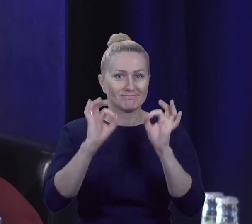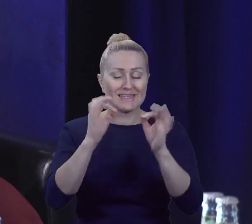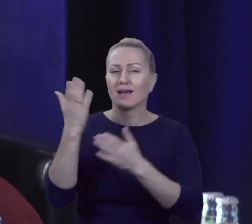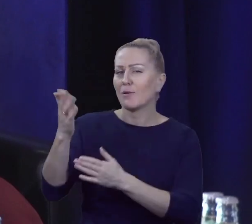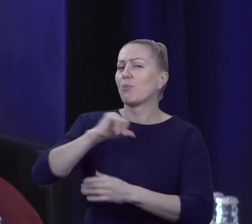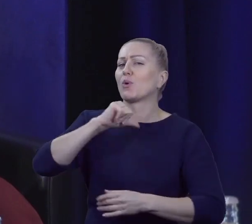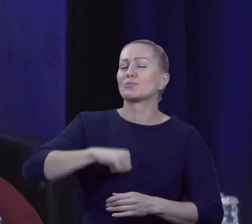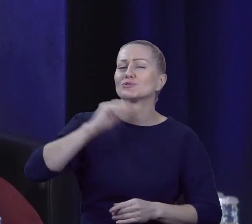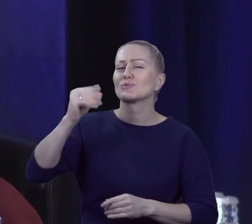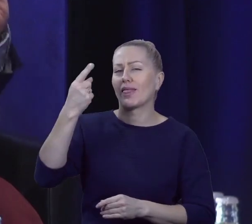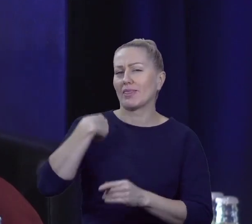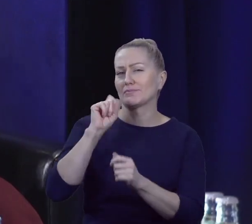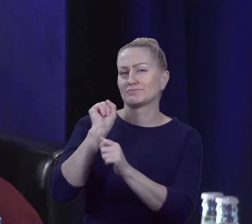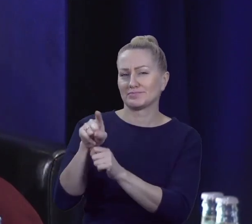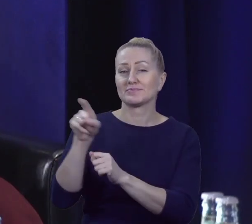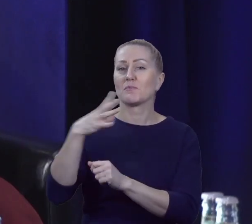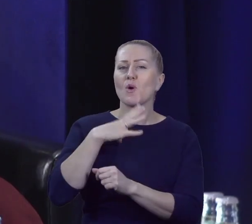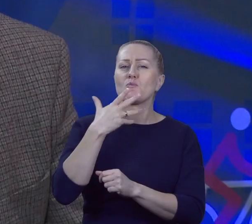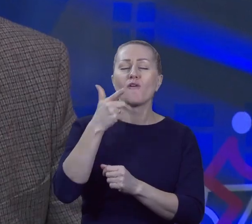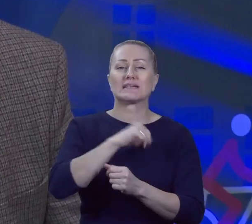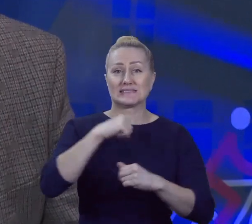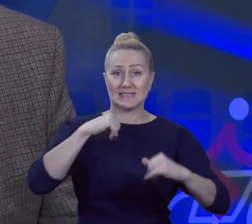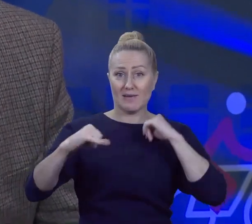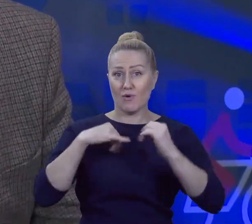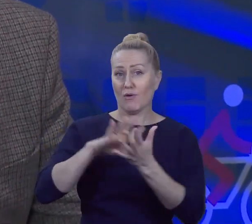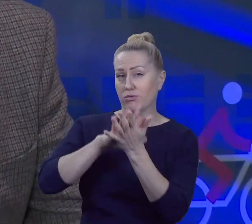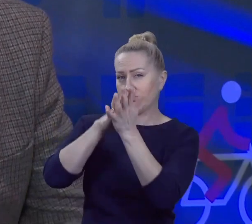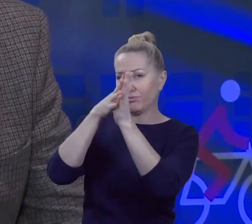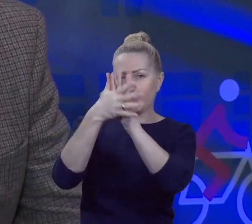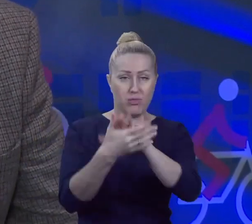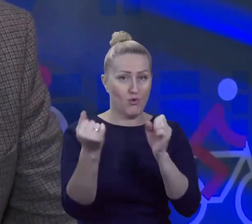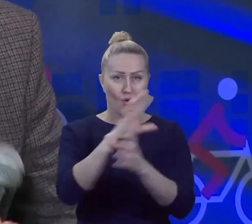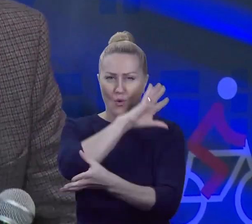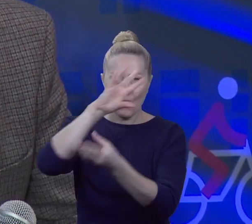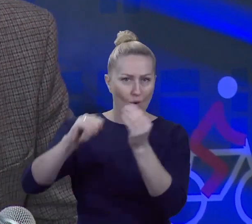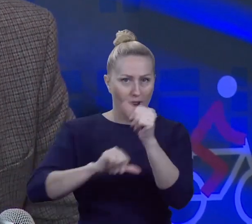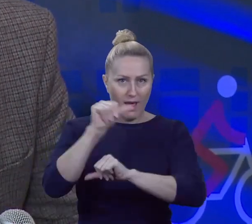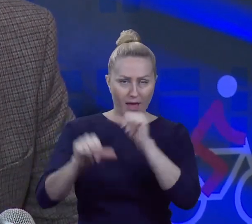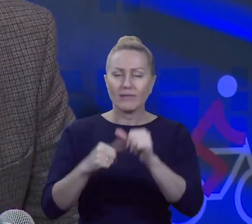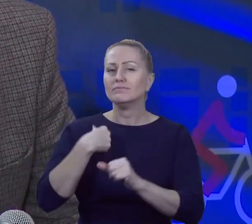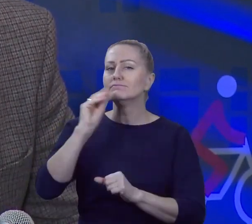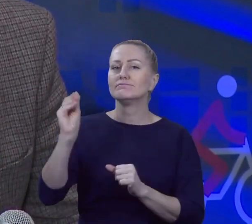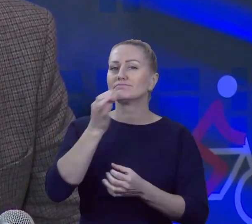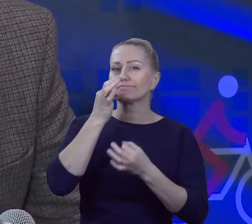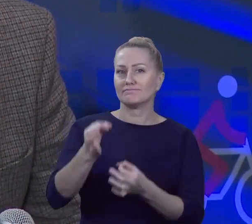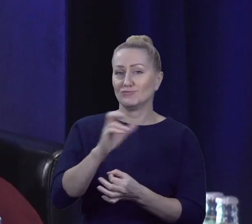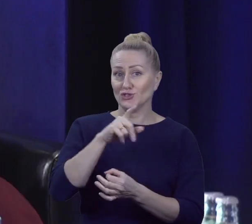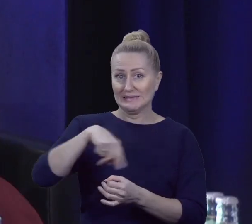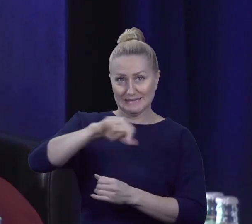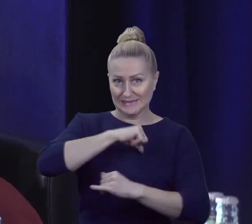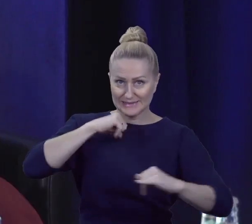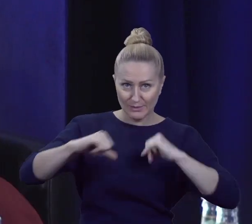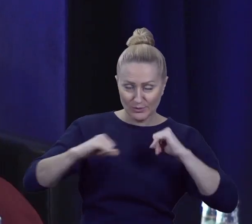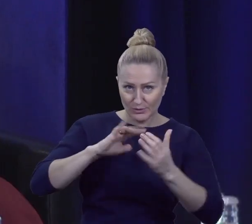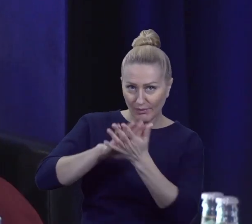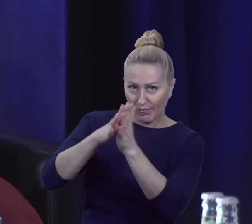w słowo, bo mówi pan, jak ten samorząd się zmienił na przestrzeni tych lat i moje pytanie jest, czy samorząd się zmienił, czy też